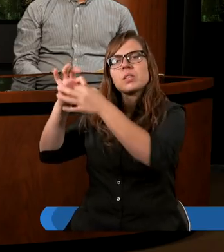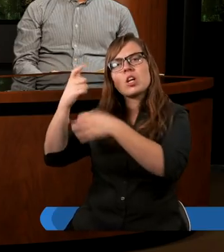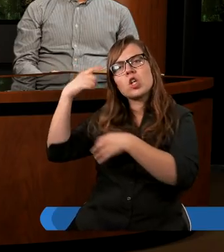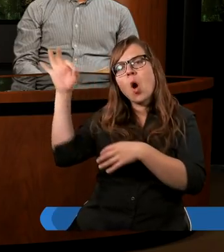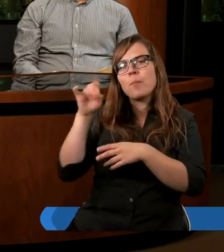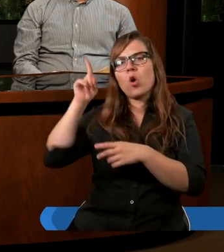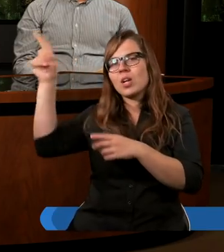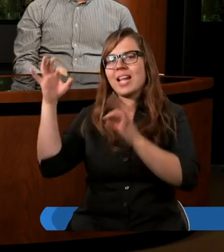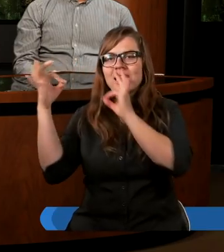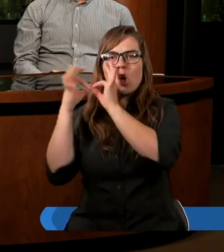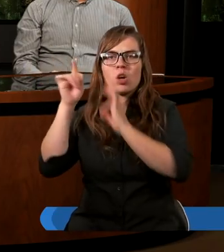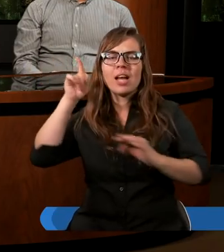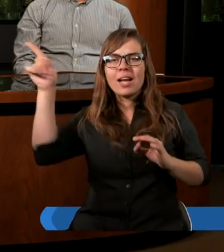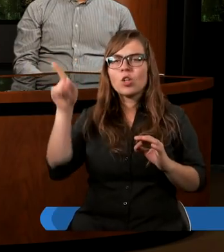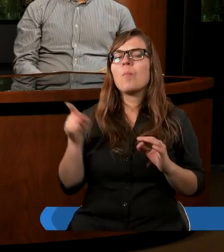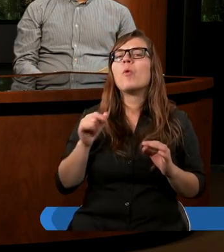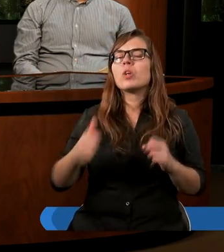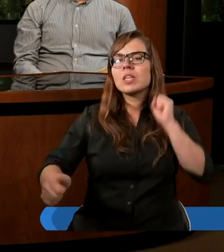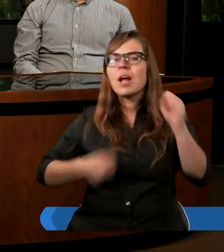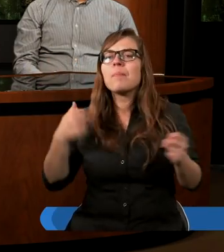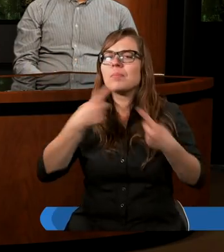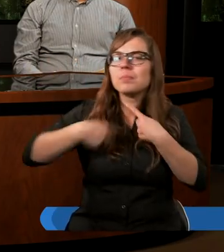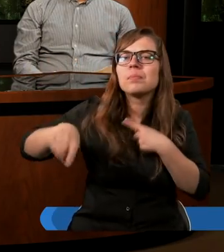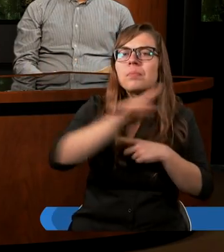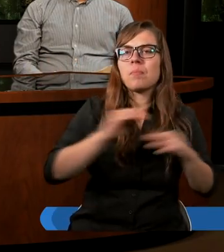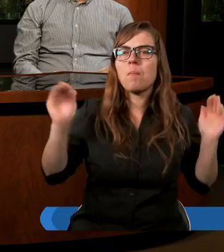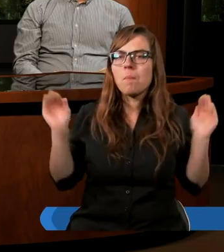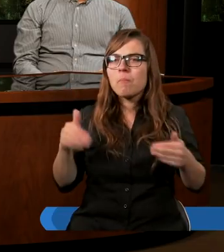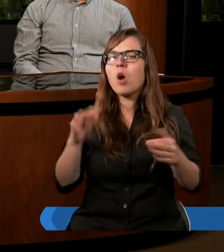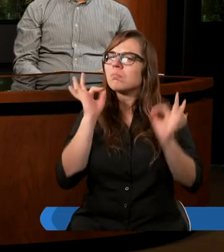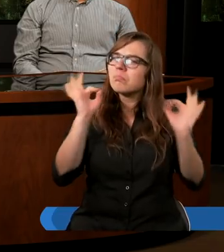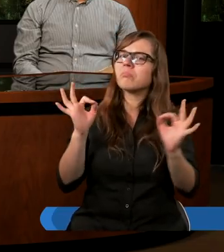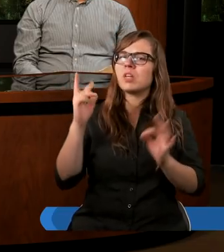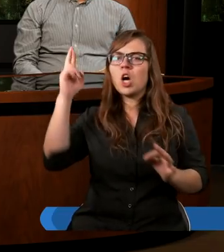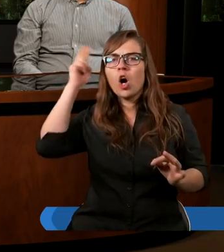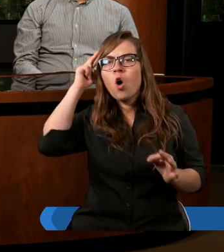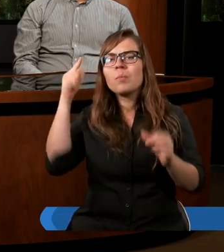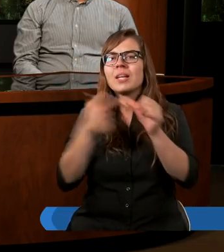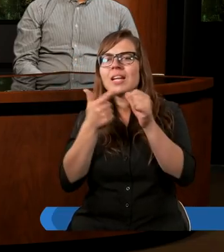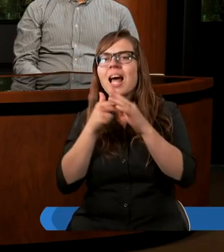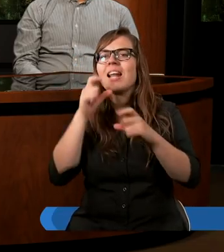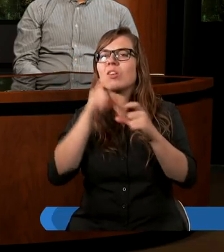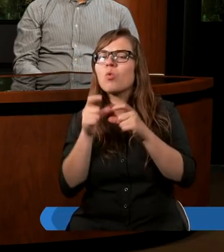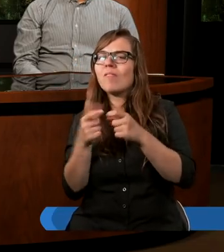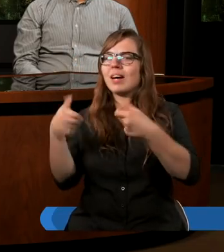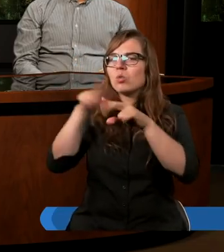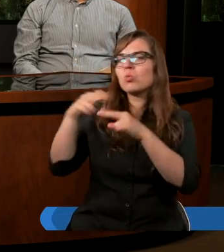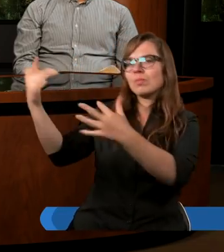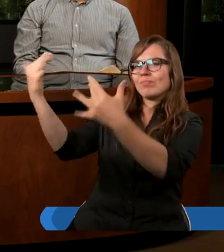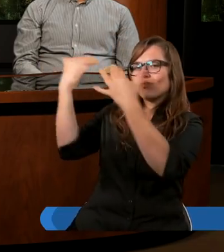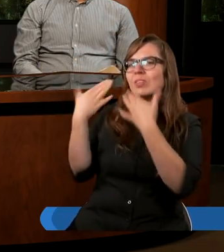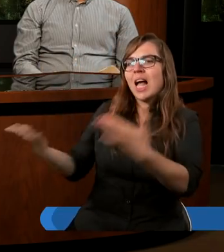Słowem Twoim, abyśmy mogli dobrze rozumieć Słowo, które Ty nam zostawiłeś,